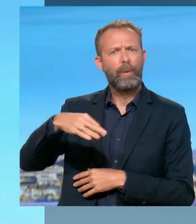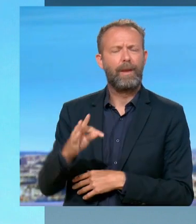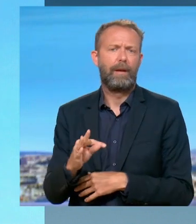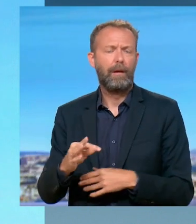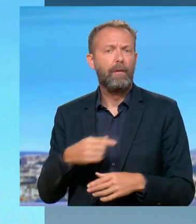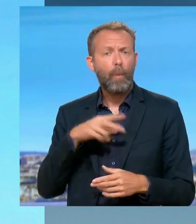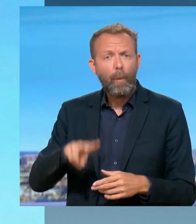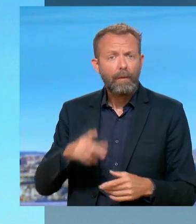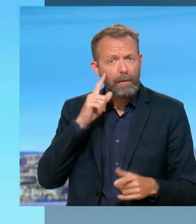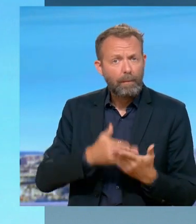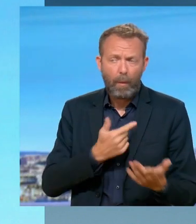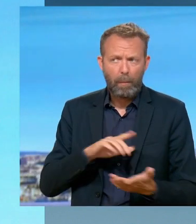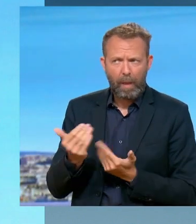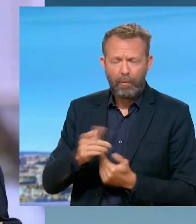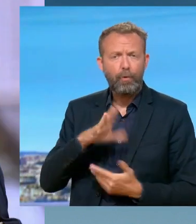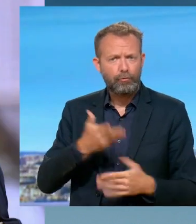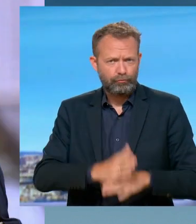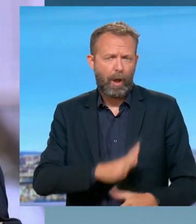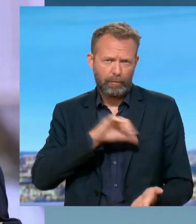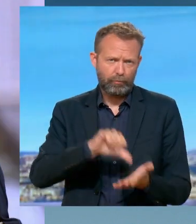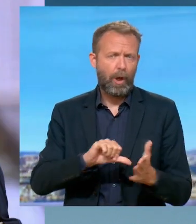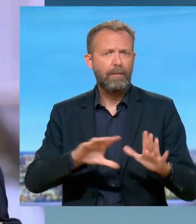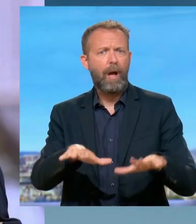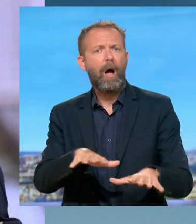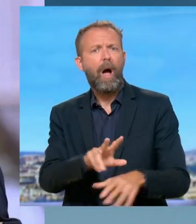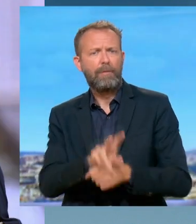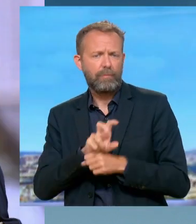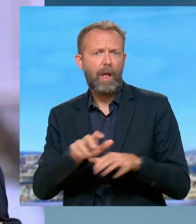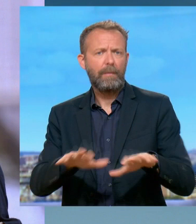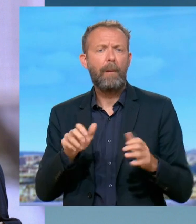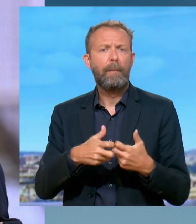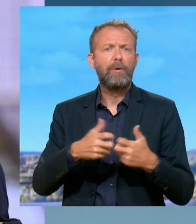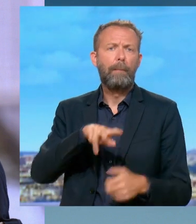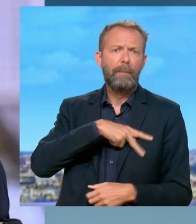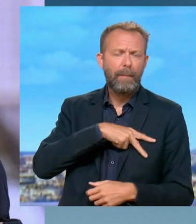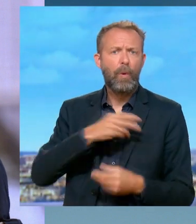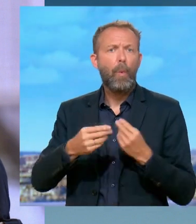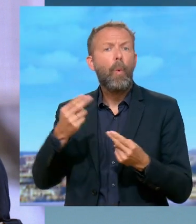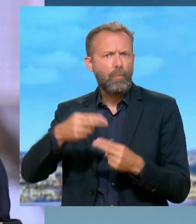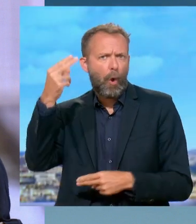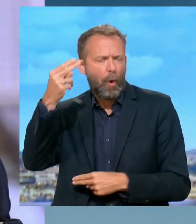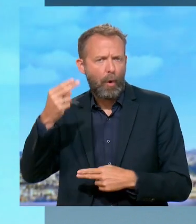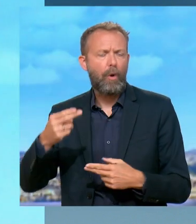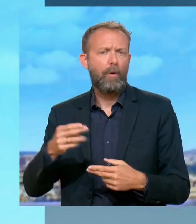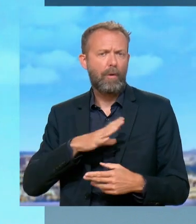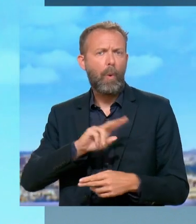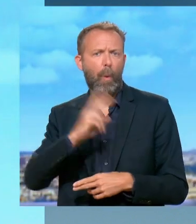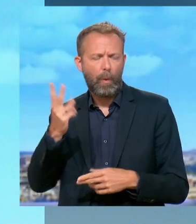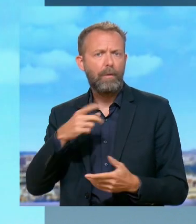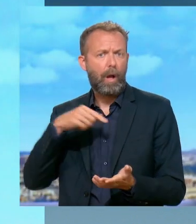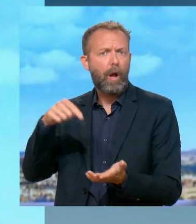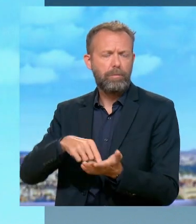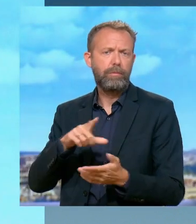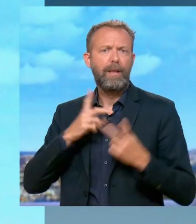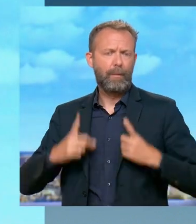ne pas attendue. D'abord, il y a des centres de rétention administratives qui existent, notamment, par exemple, à Perpignan, où je pense à l'Équain, dans le Nord, que j'ai visité, qui est dans la circonscription d'un